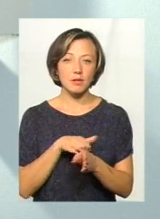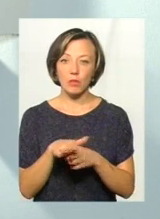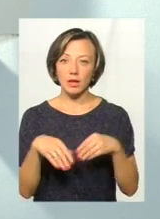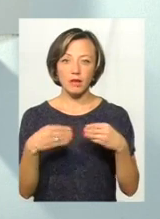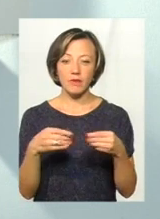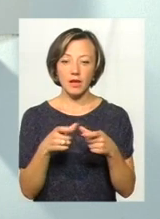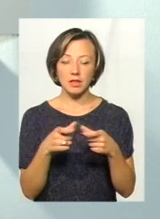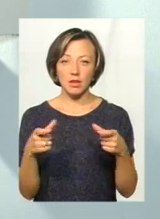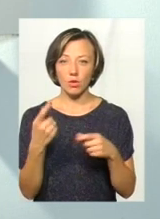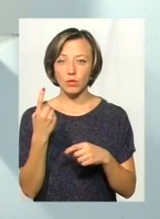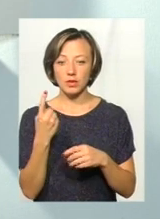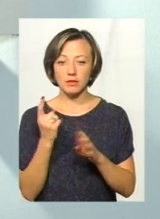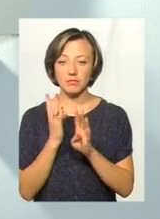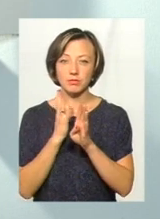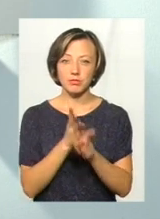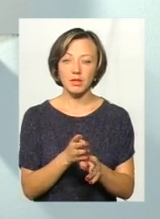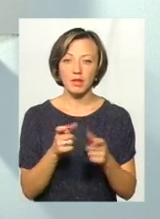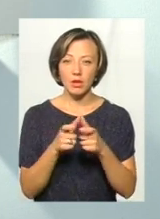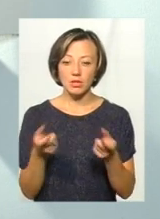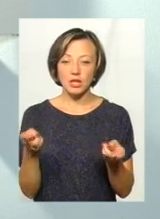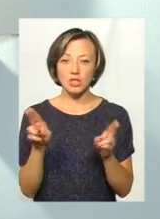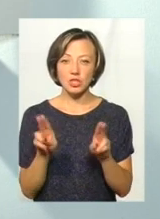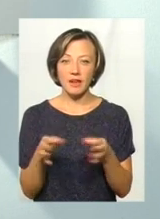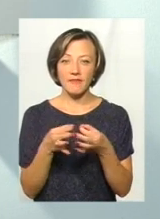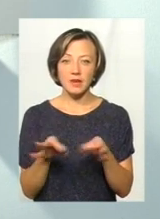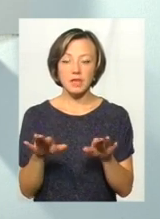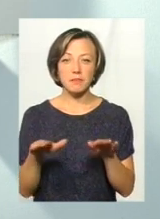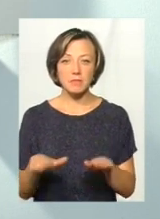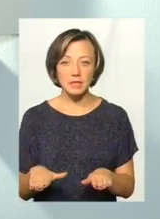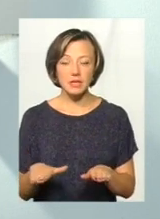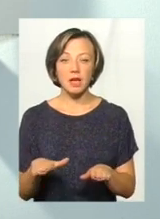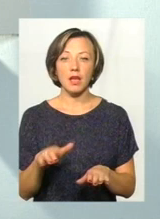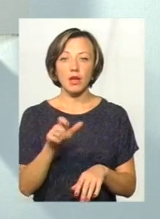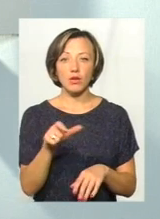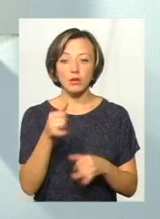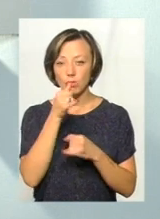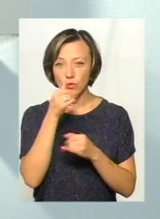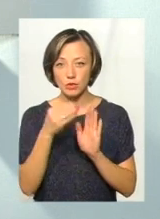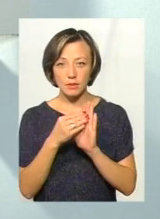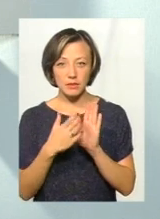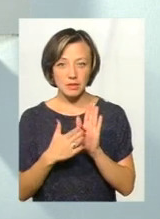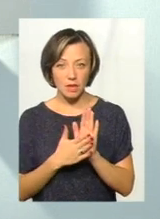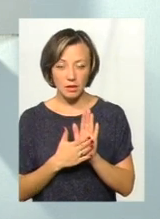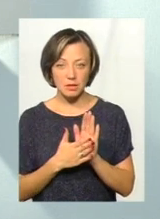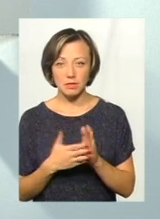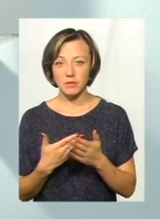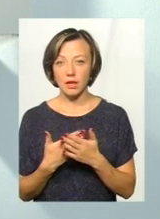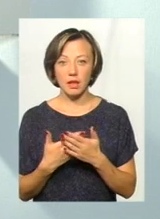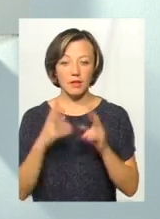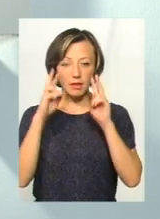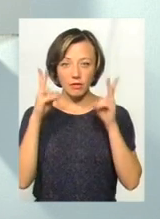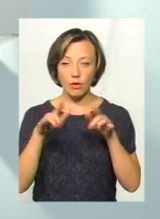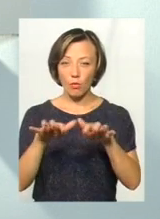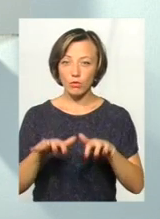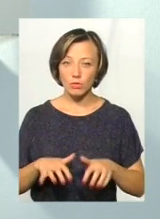не давати один за одним талони, а залишати саме для таких пацієнтів, які не можуть записатися, не володіють комп